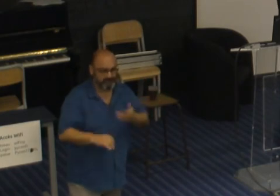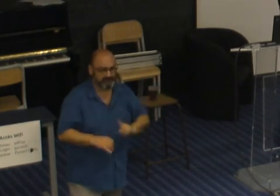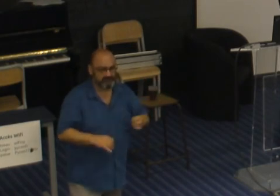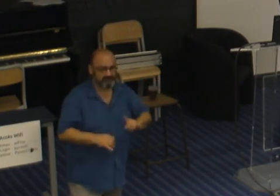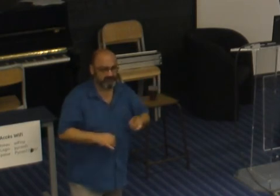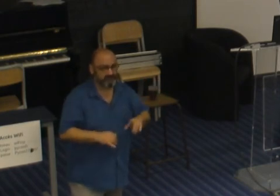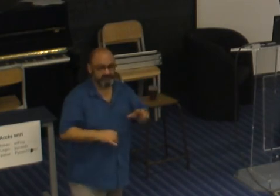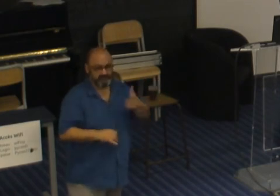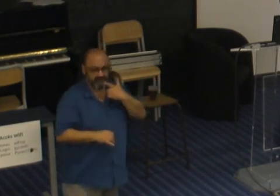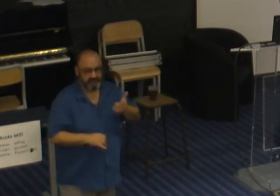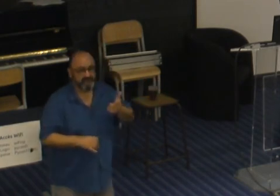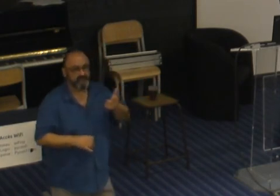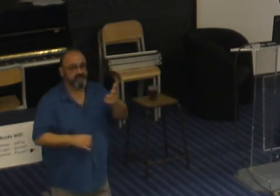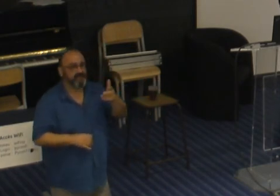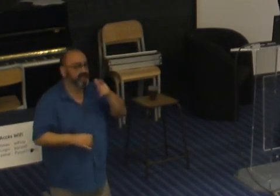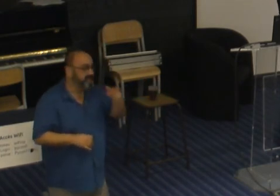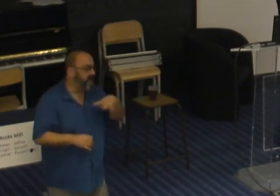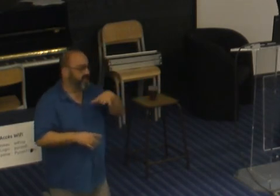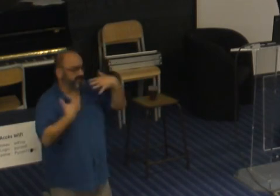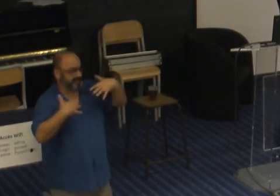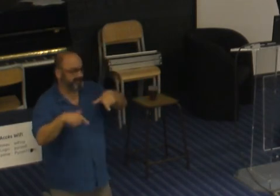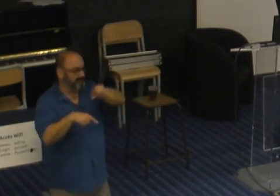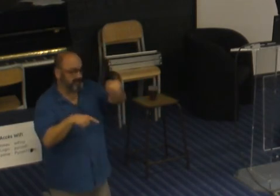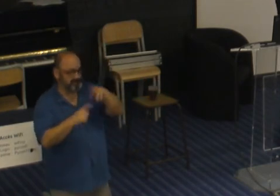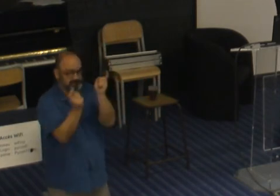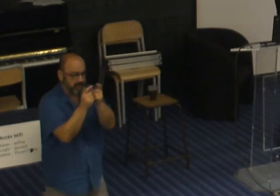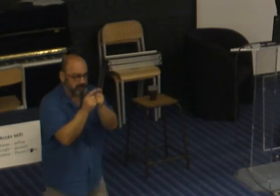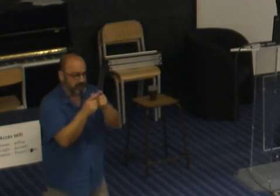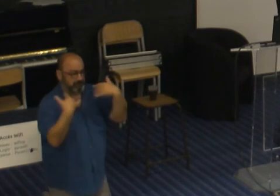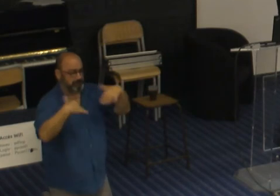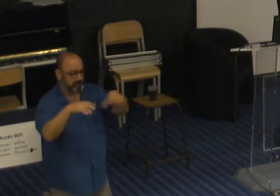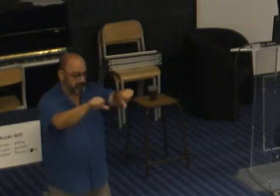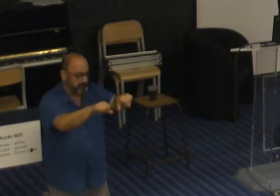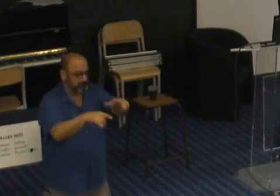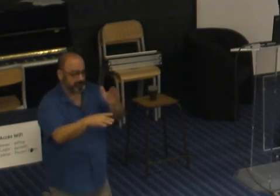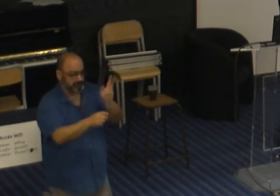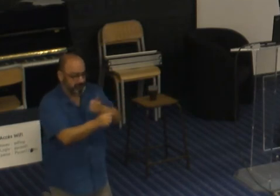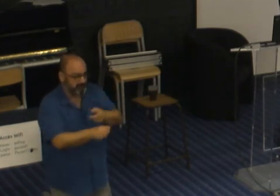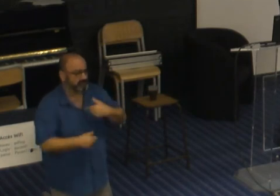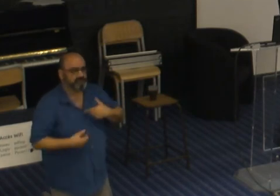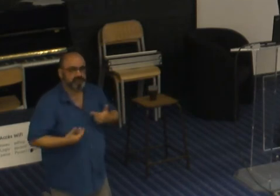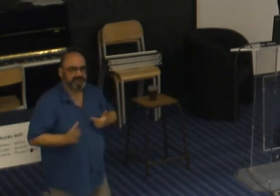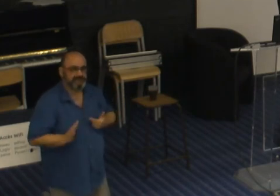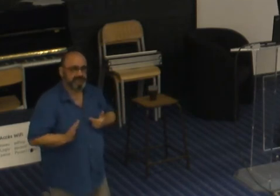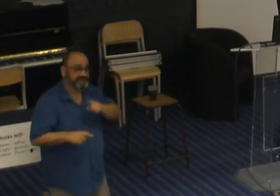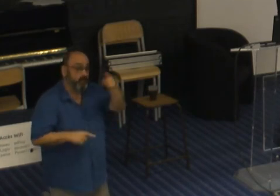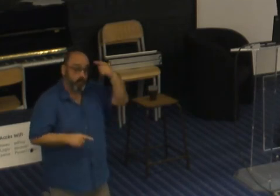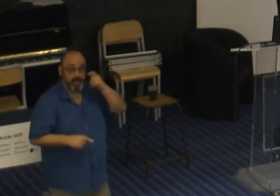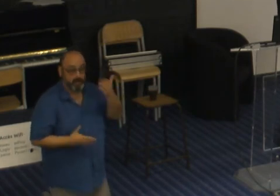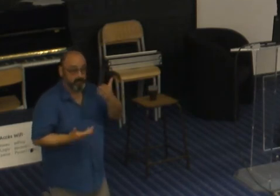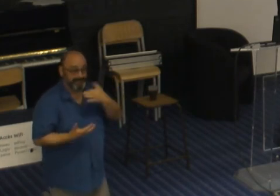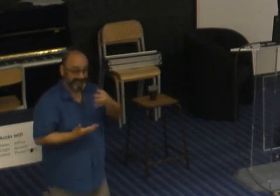si je suis venu pour faire ce que c'est pas pour dire il y des méchants vous faites ça mal et tout non alors si c'est ça que certains ont compris